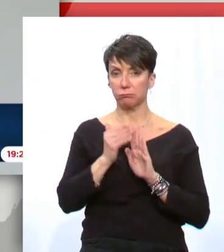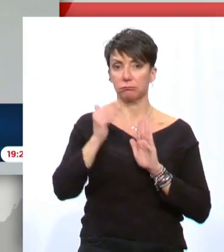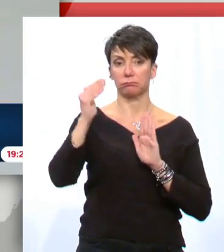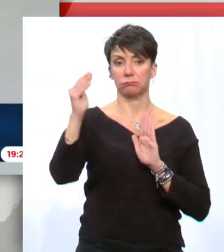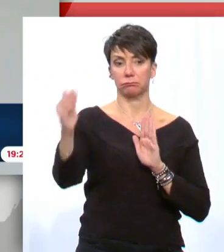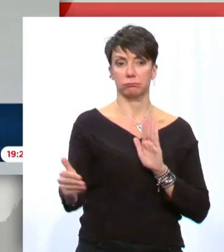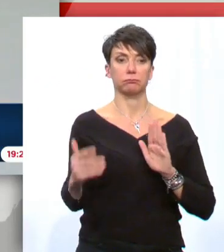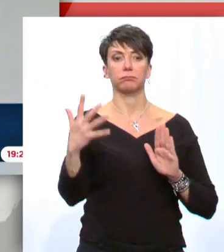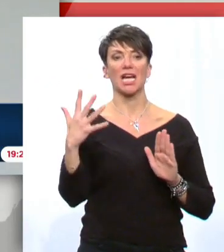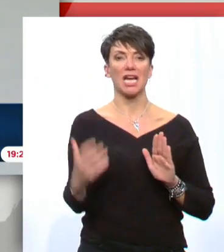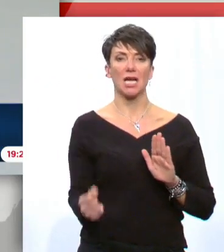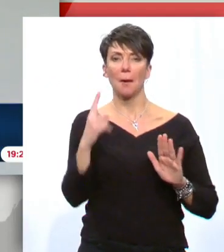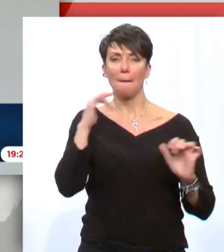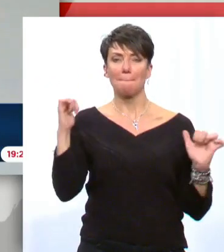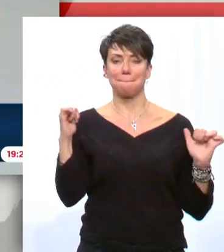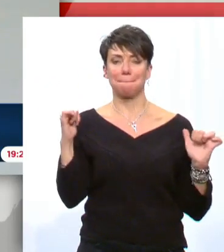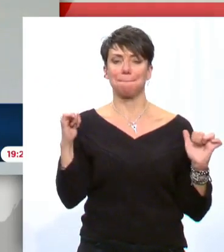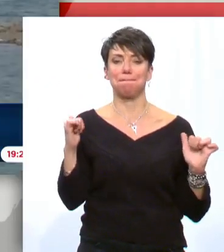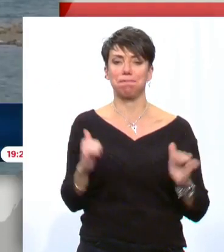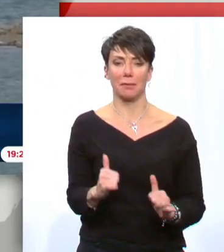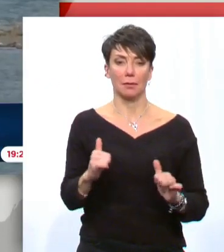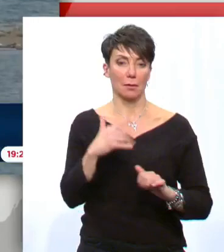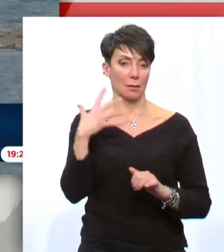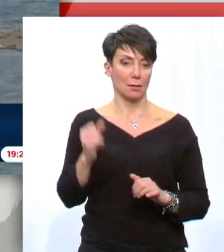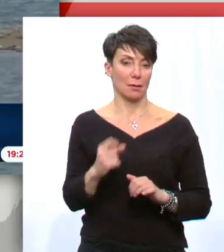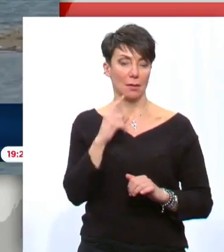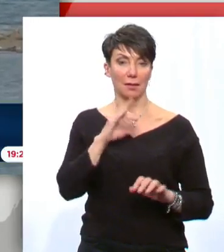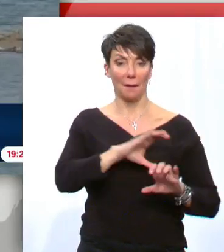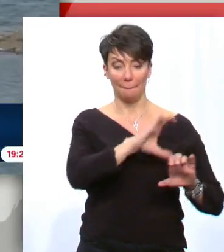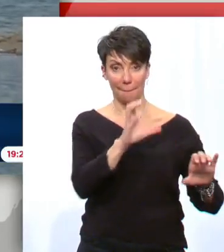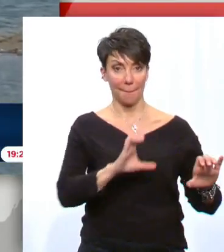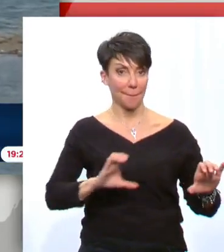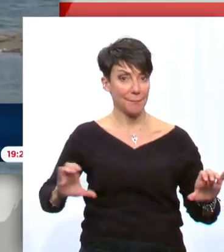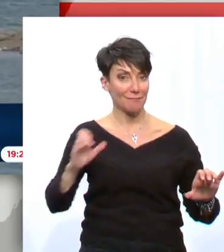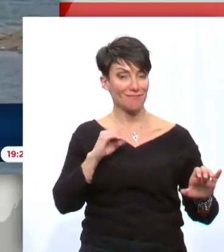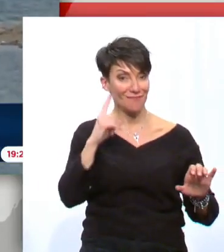ύπαρξη υψηλών πιέσεων, δηλαδή αντικυκλώνα, πάνω από τη Μεσόγειο.